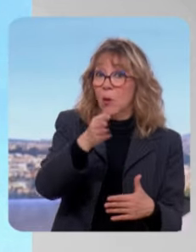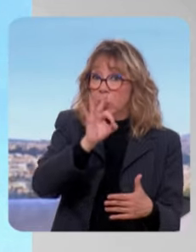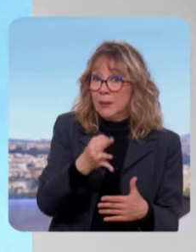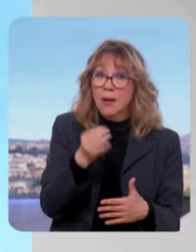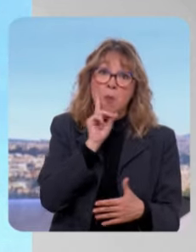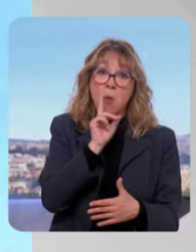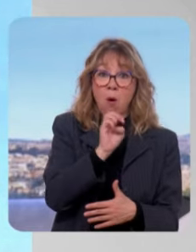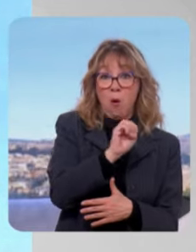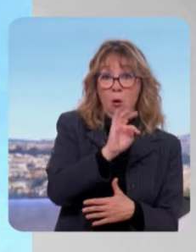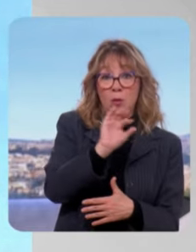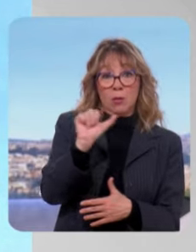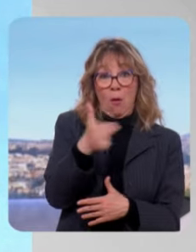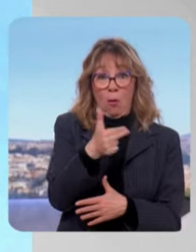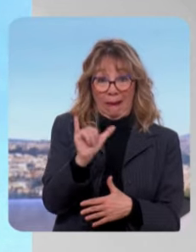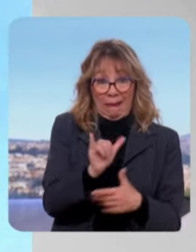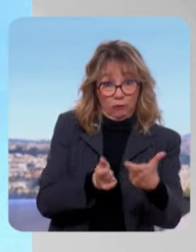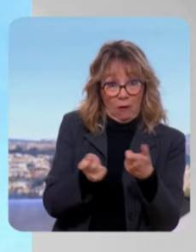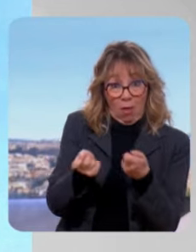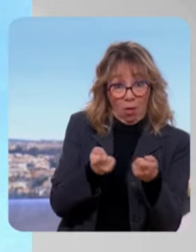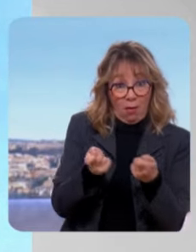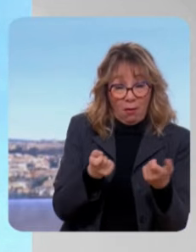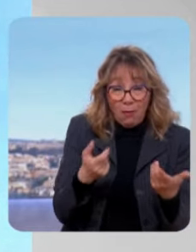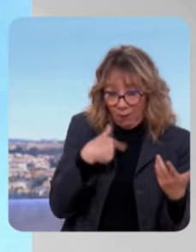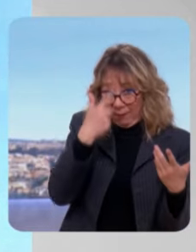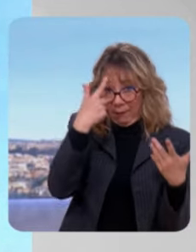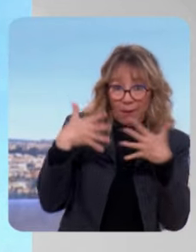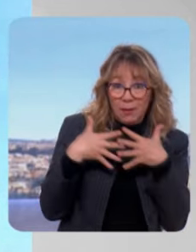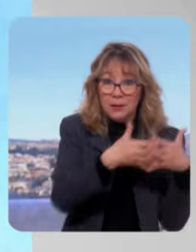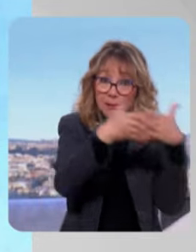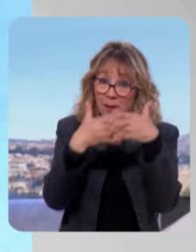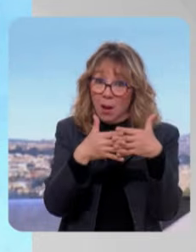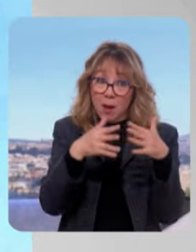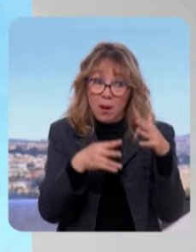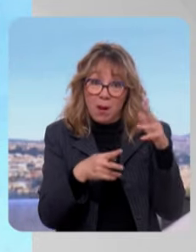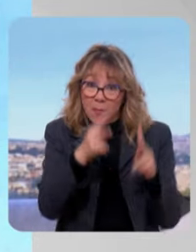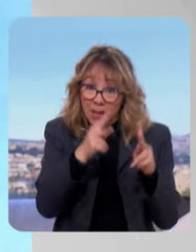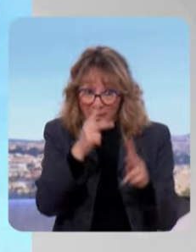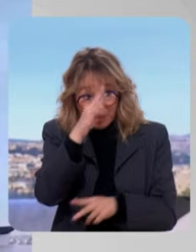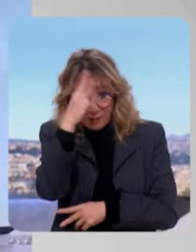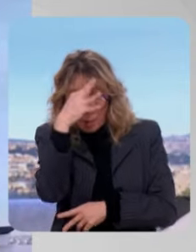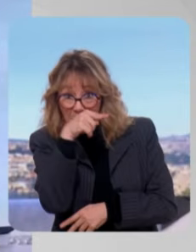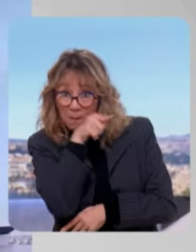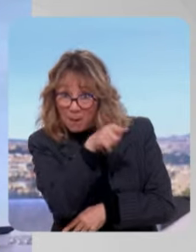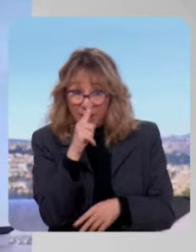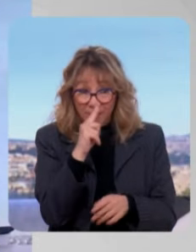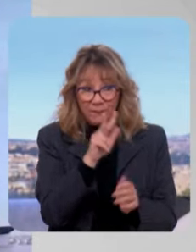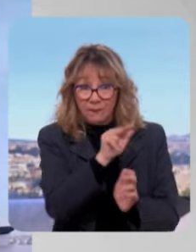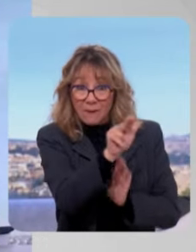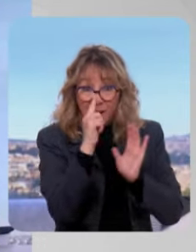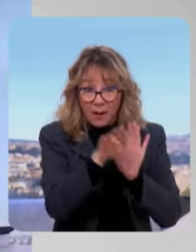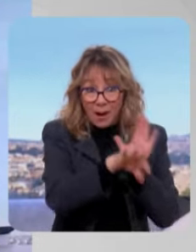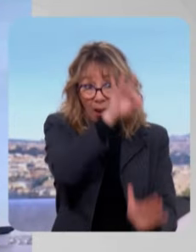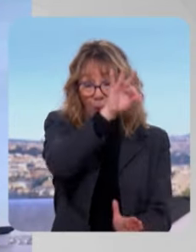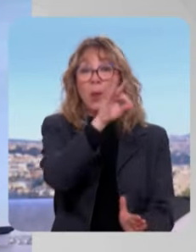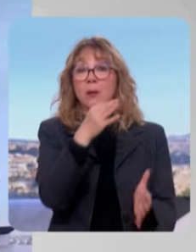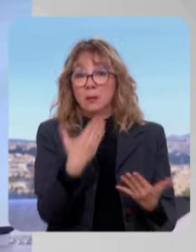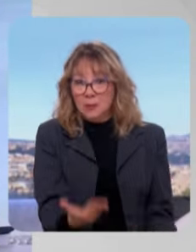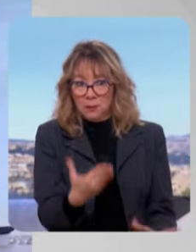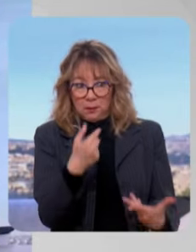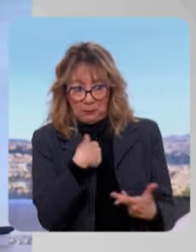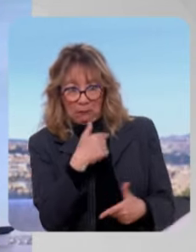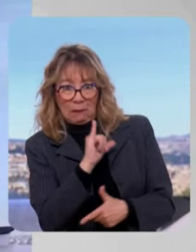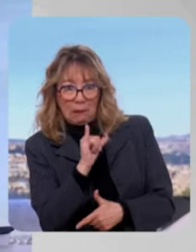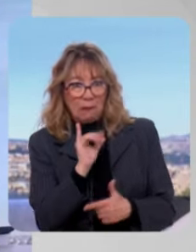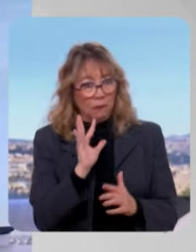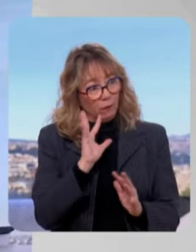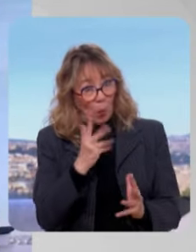l'OTAN est gérée par les États-Unis et nous avons Donald Trump qui potentiellement pourrait être élu à la tête des États-Unis dans quelques mois. Qui serait assez fou pour dire qu'on